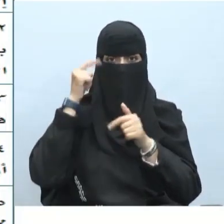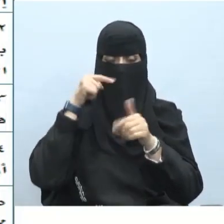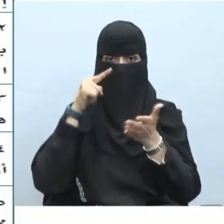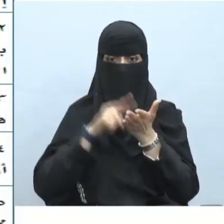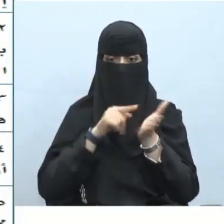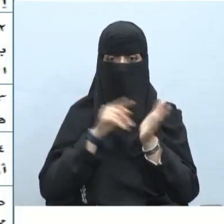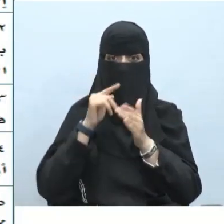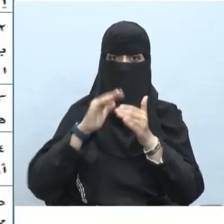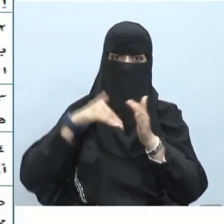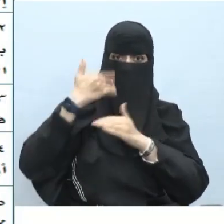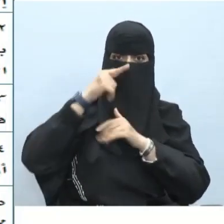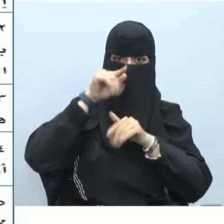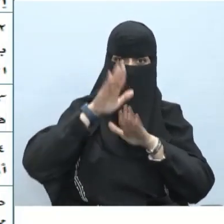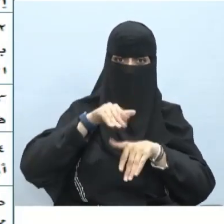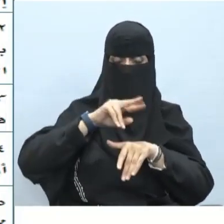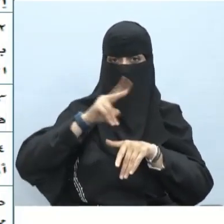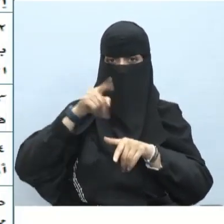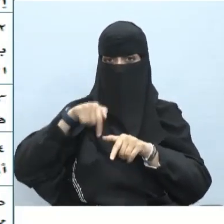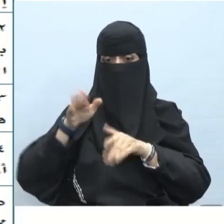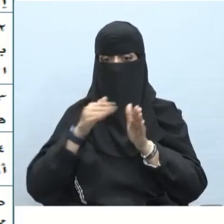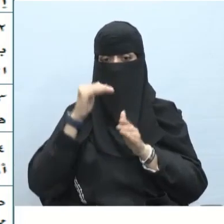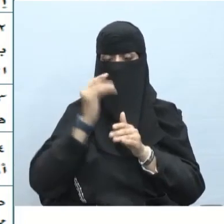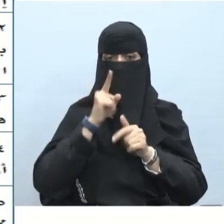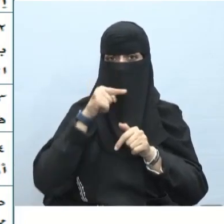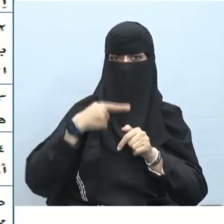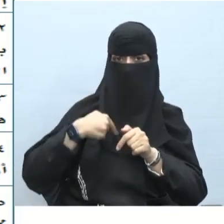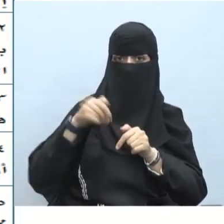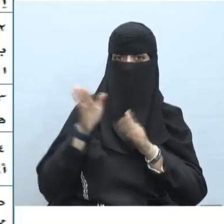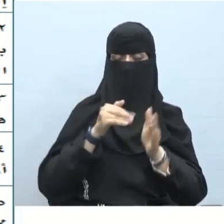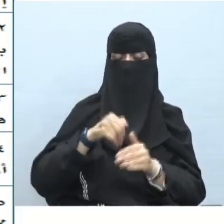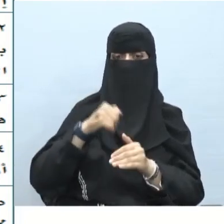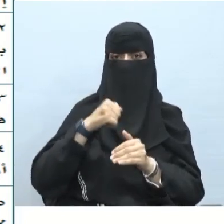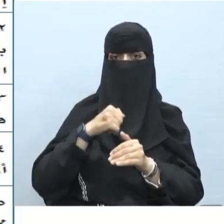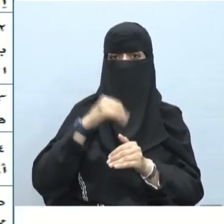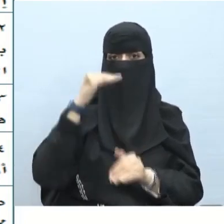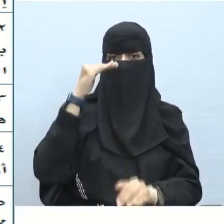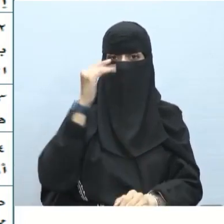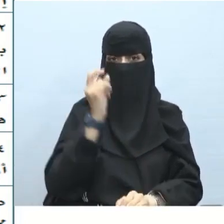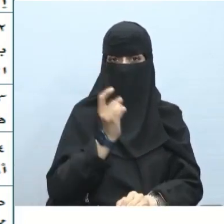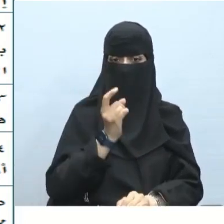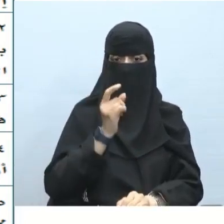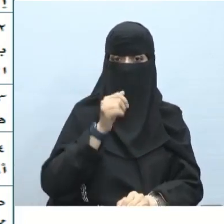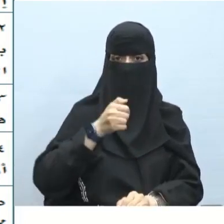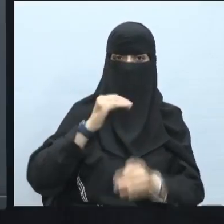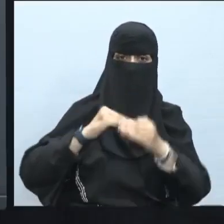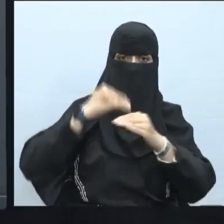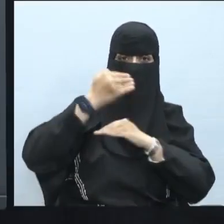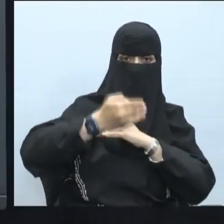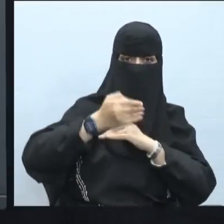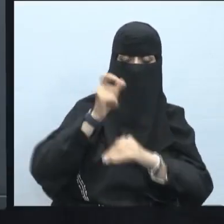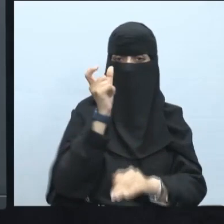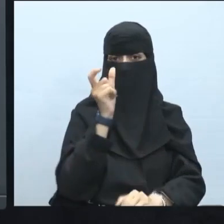العطف بأحد بأحرف العطف يسمى عطف نسق معنى عطف نسق كما قلنا في